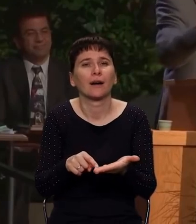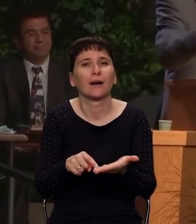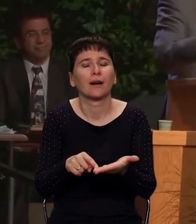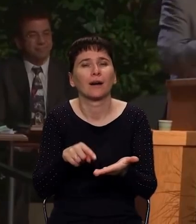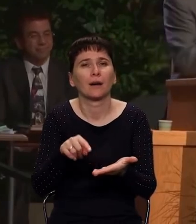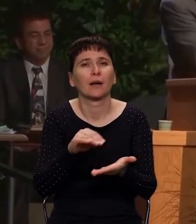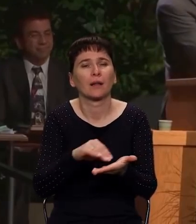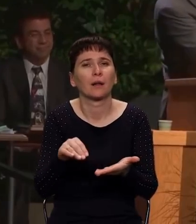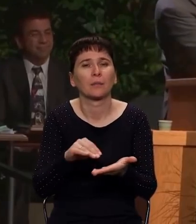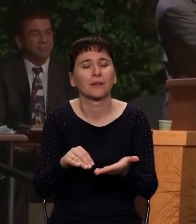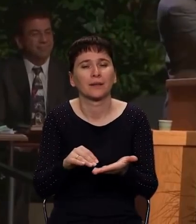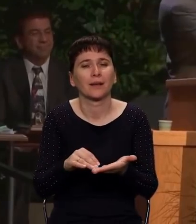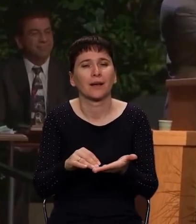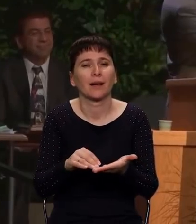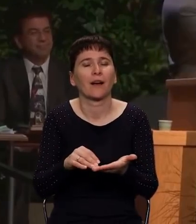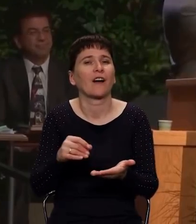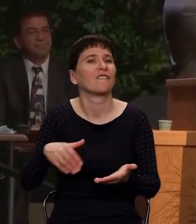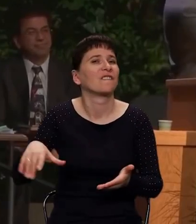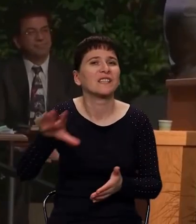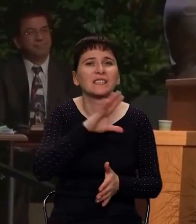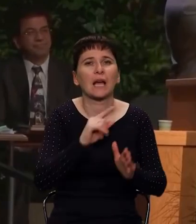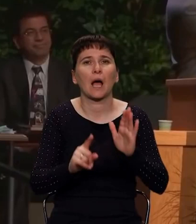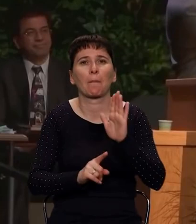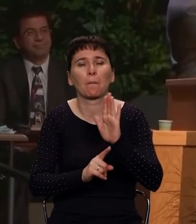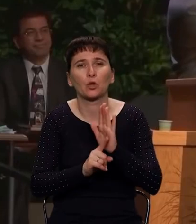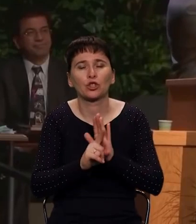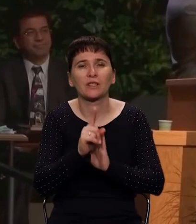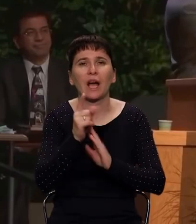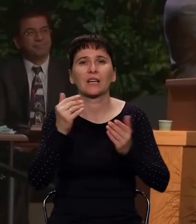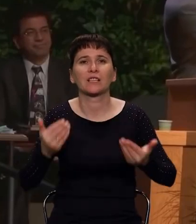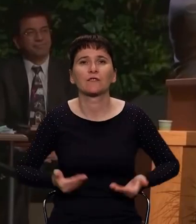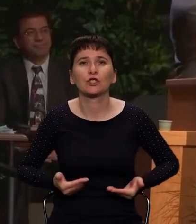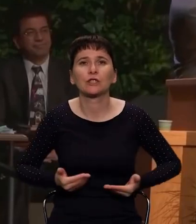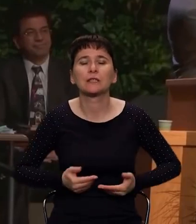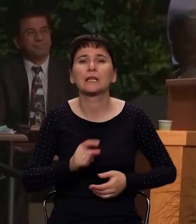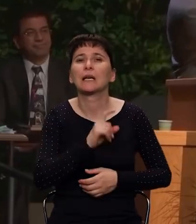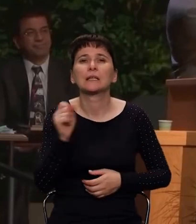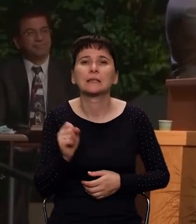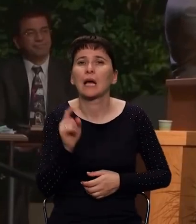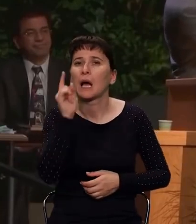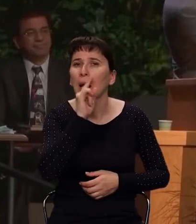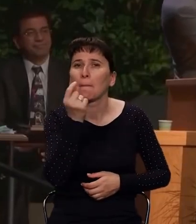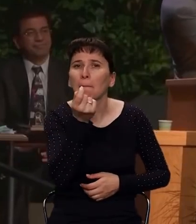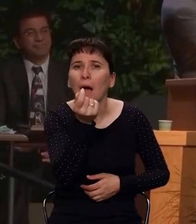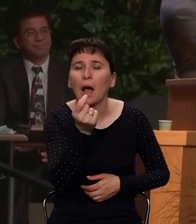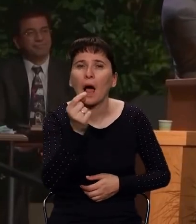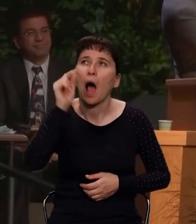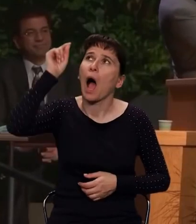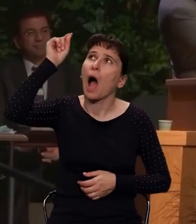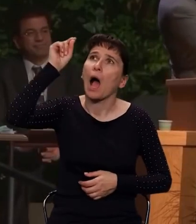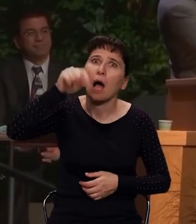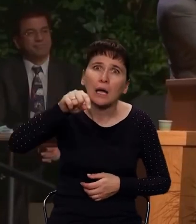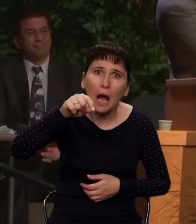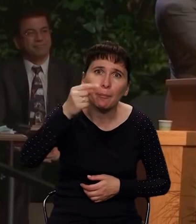знают. Там написано было так. Все починается в жити с малого. С краплинки